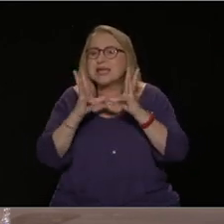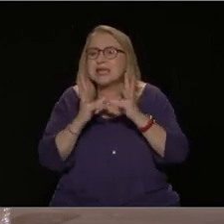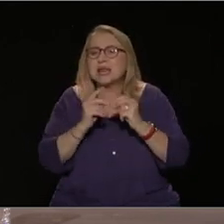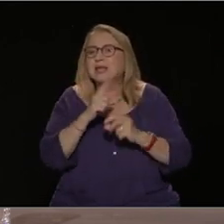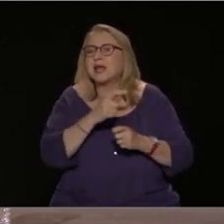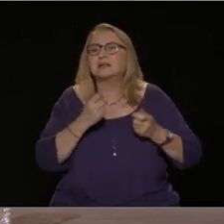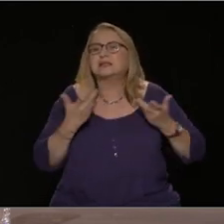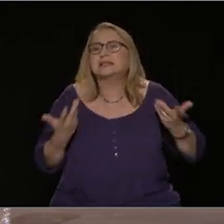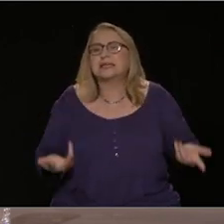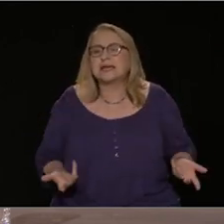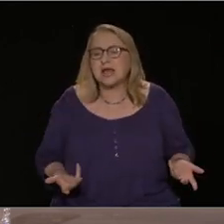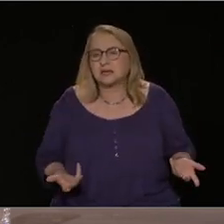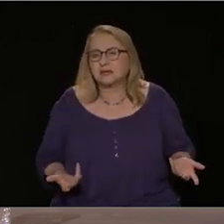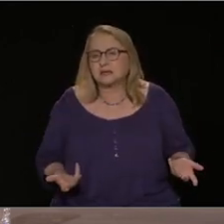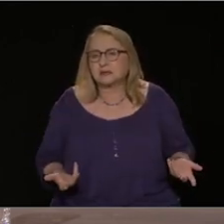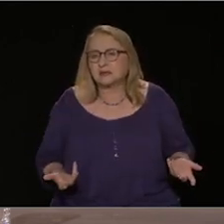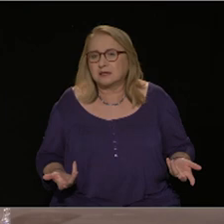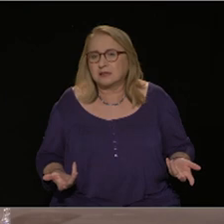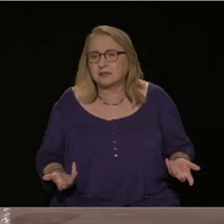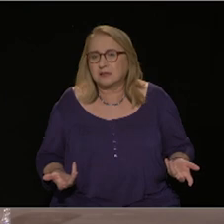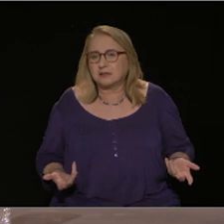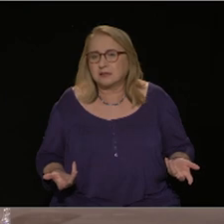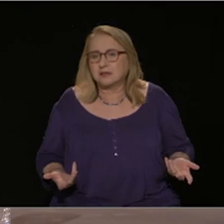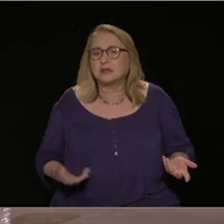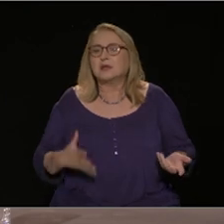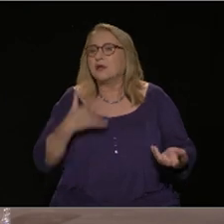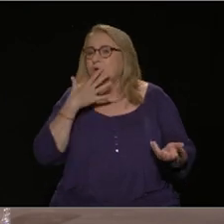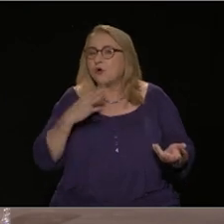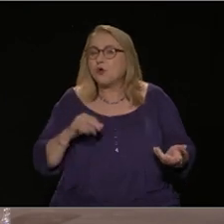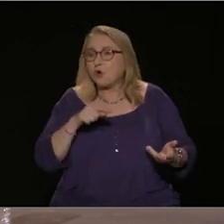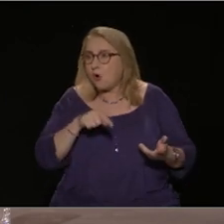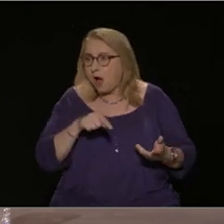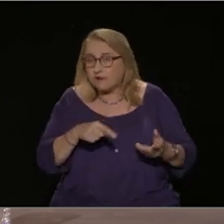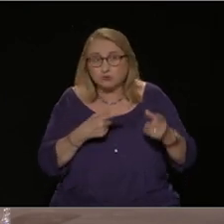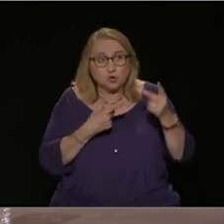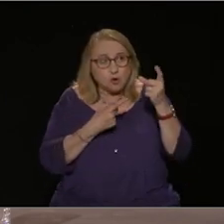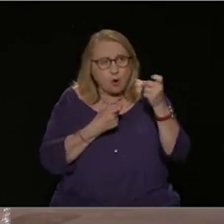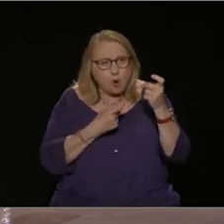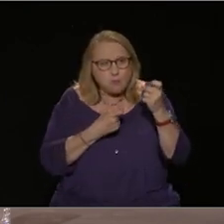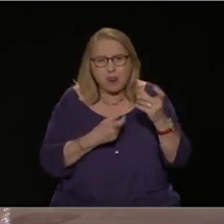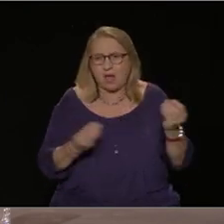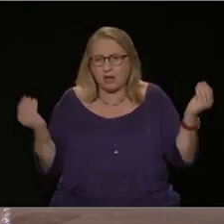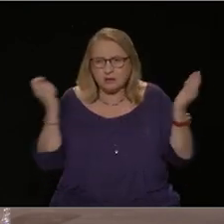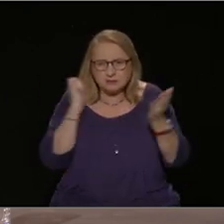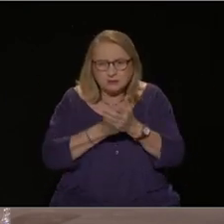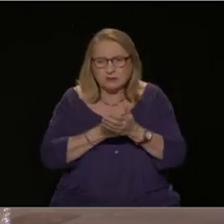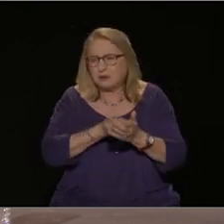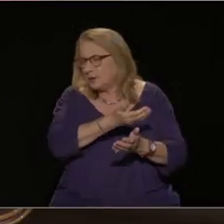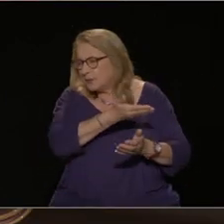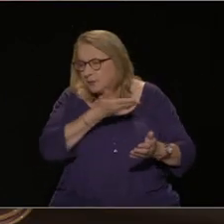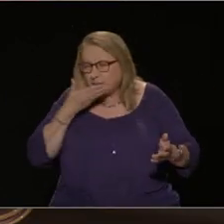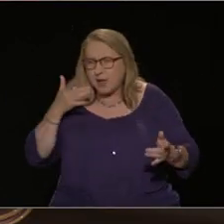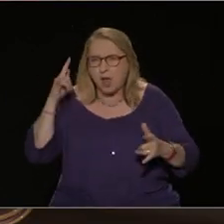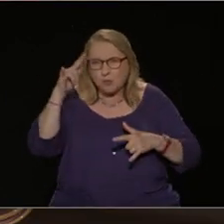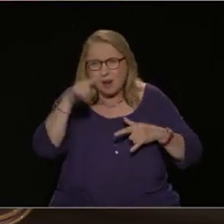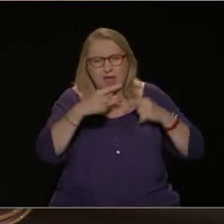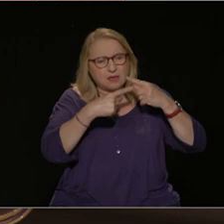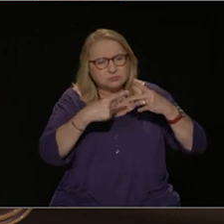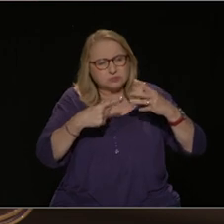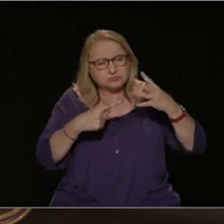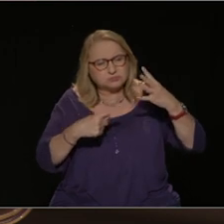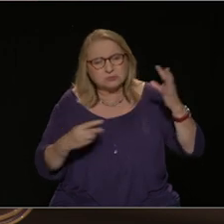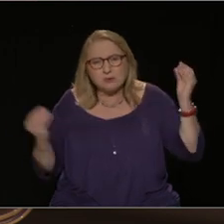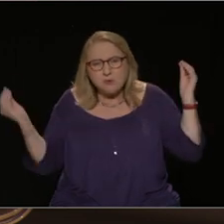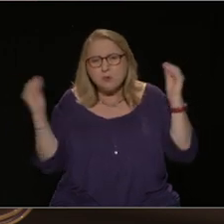Γιατί είναι τυχοδιοκτισμός οι τεράξτοι εξοπλισμοί και γενικά μία πολιτική πρόσδεσης και